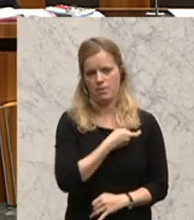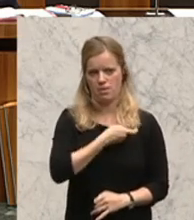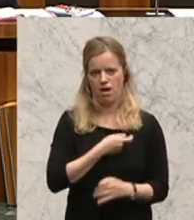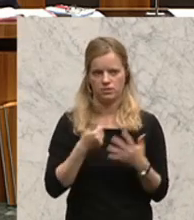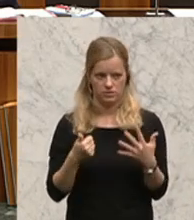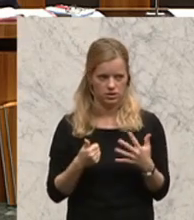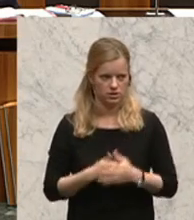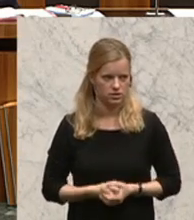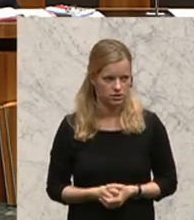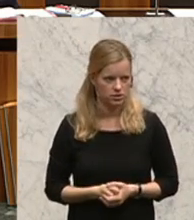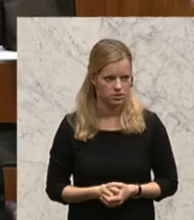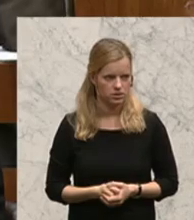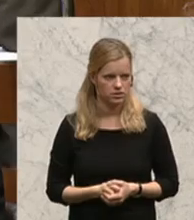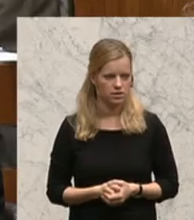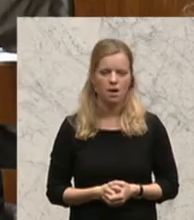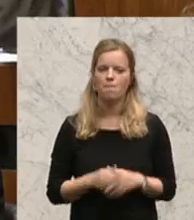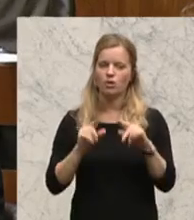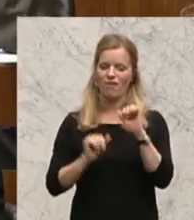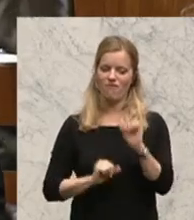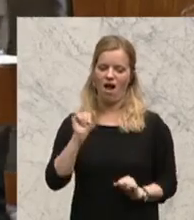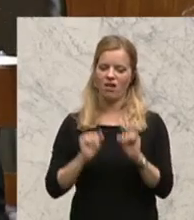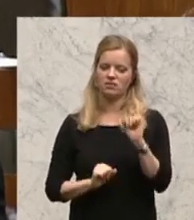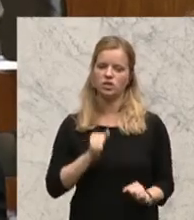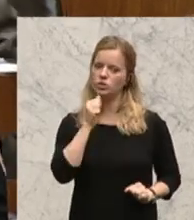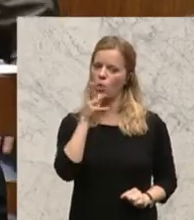Verhaltensnote sehr gut für Neos. Verhaltensnote sehr gut.